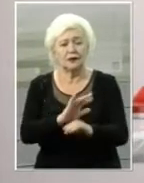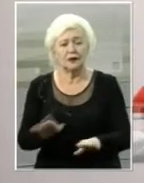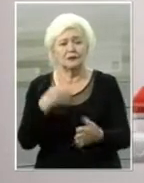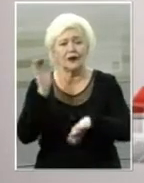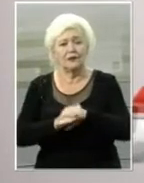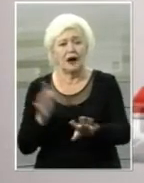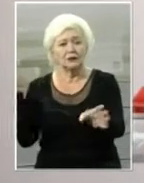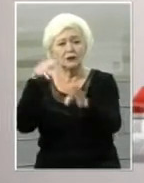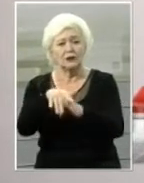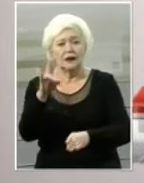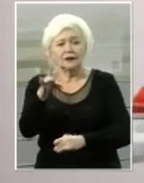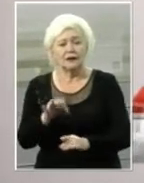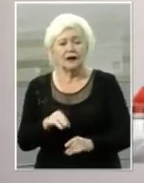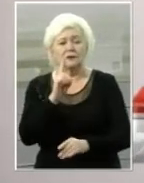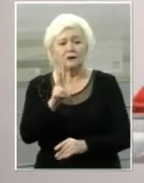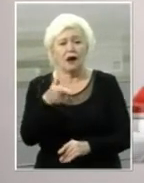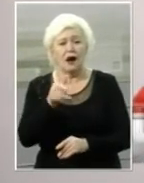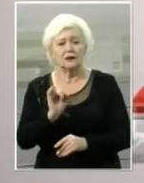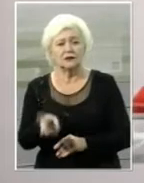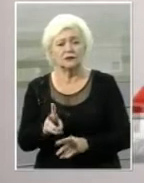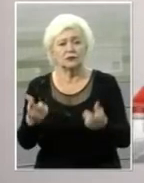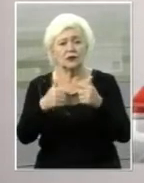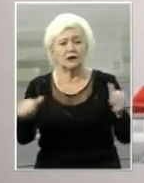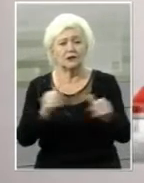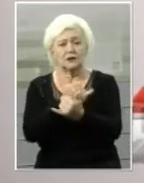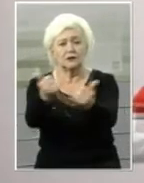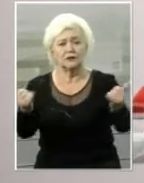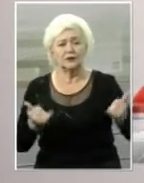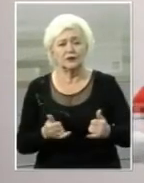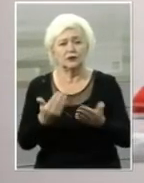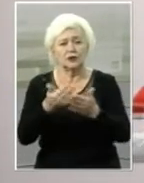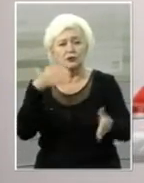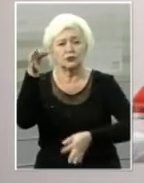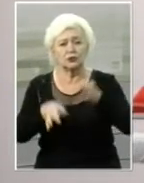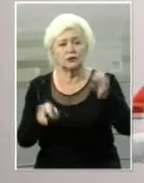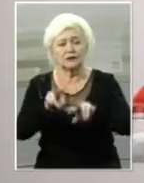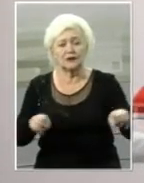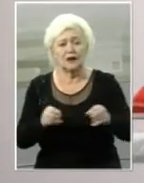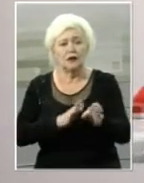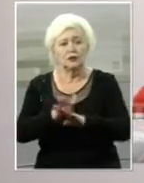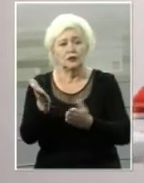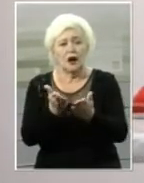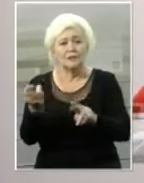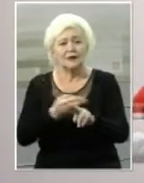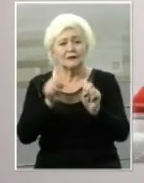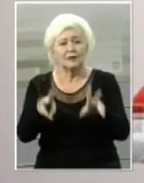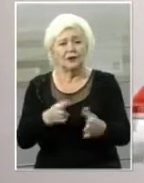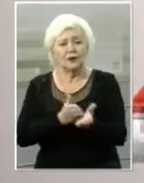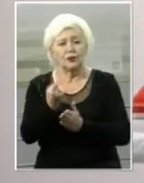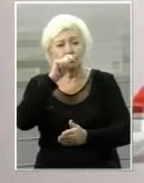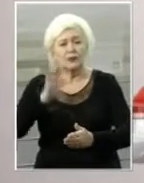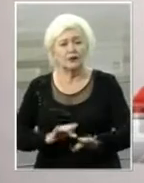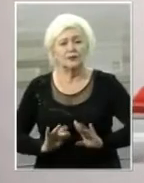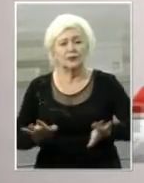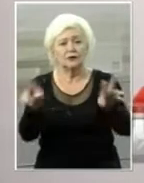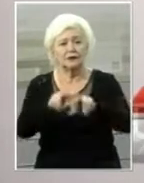фактом нападу на Катерину Гандзюк до відділу забезпечення засудового слідства СБУ для проведення слідчих